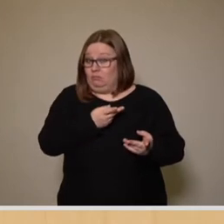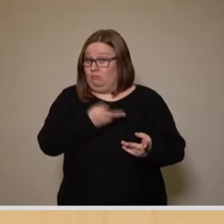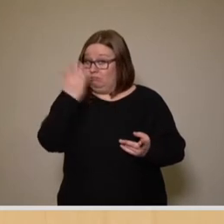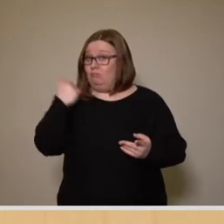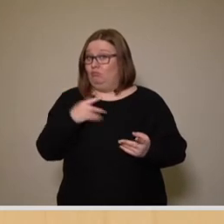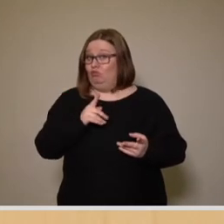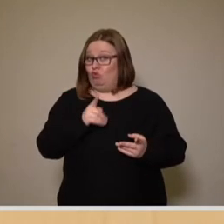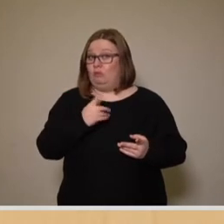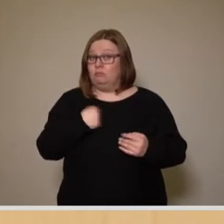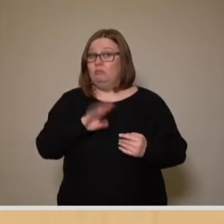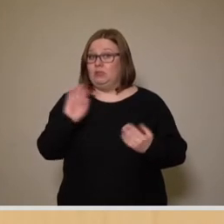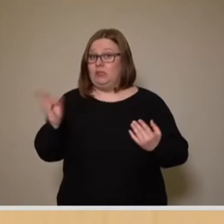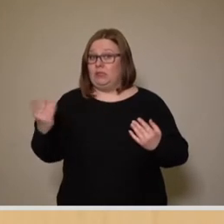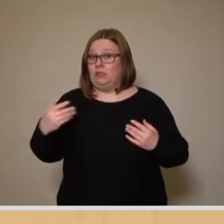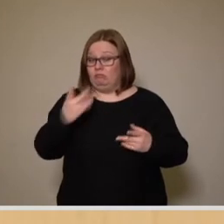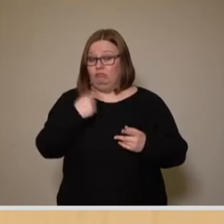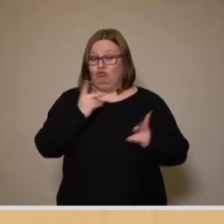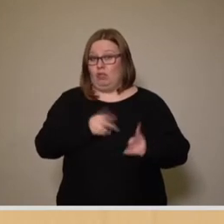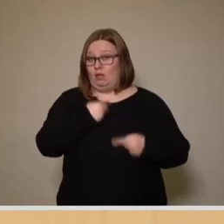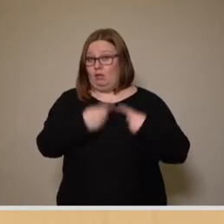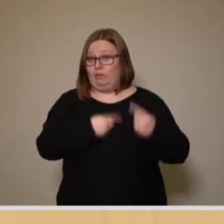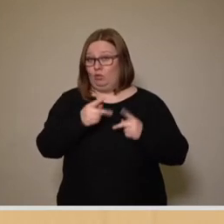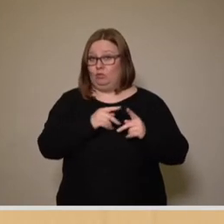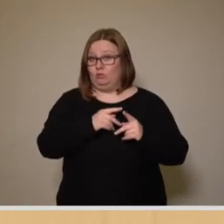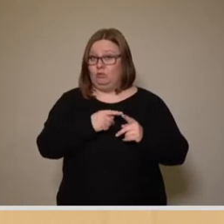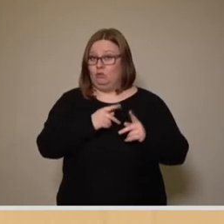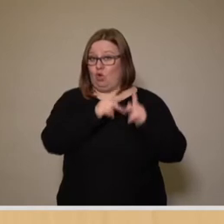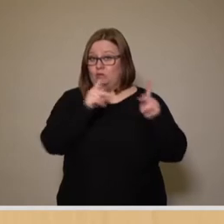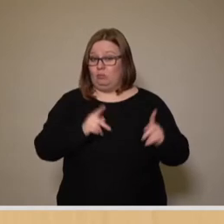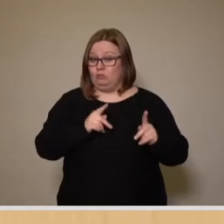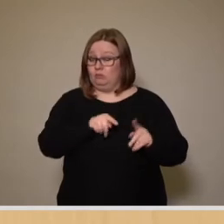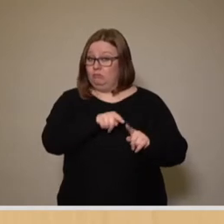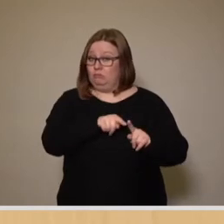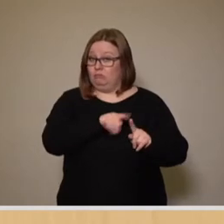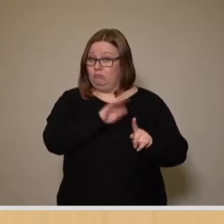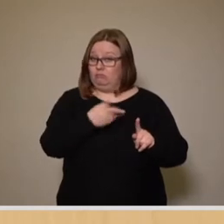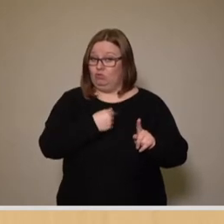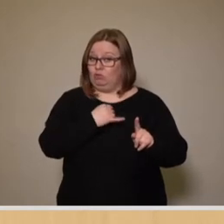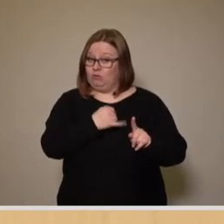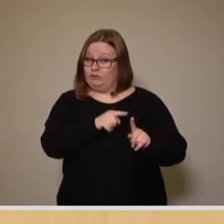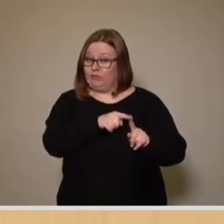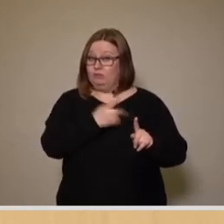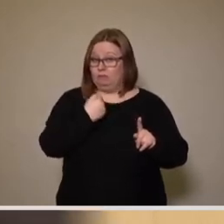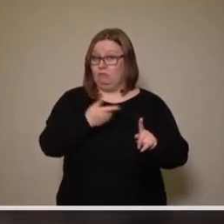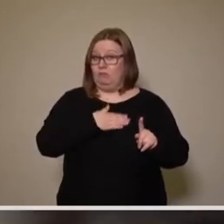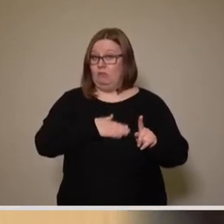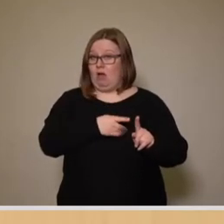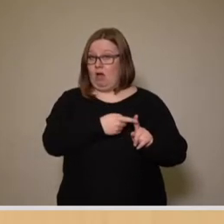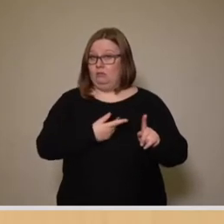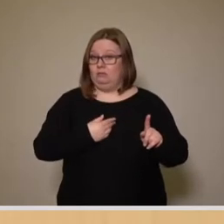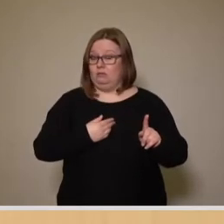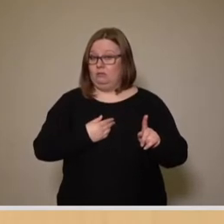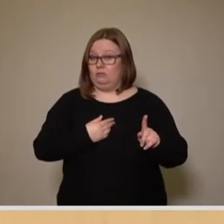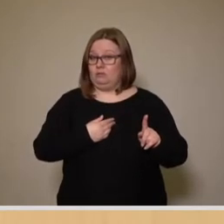im integrierten Stadtentwicklungskonzept der Stadt Dresden identifiziert ist, beruhend